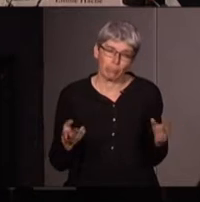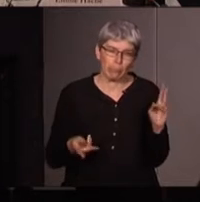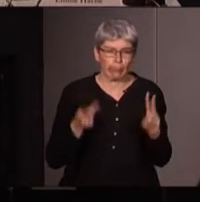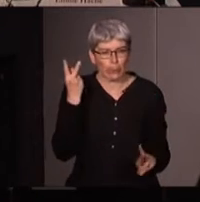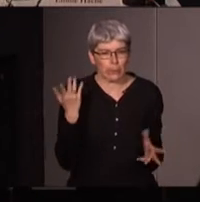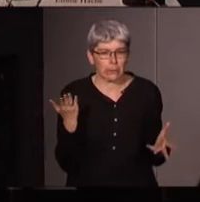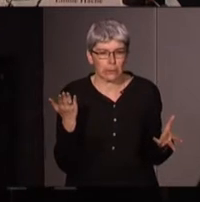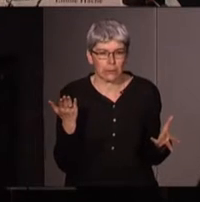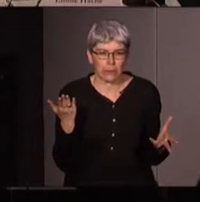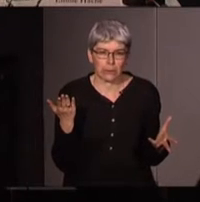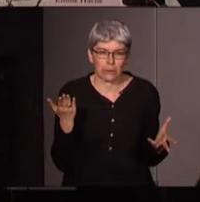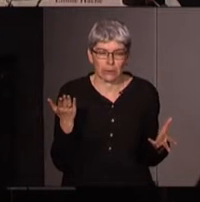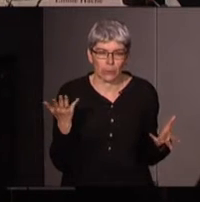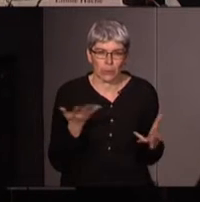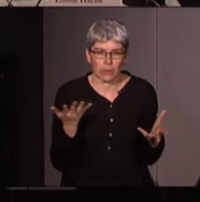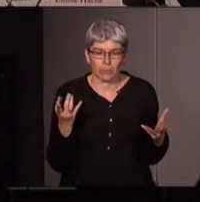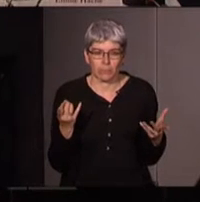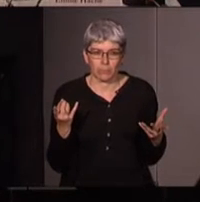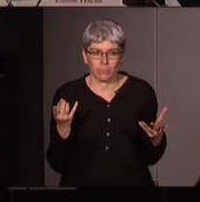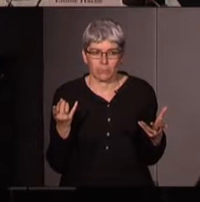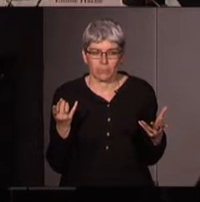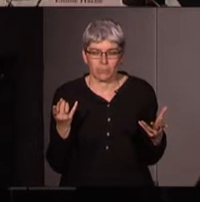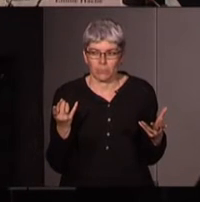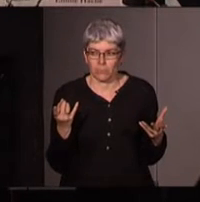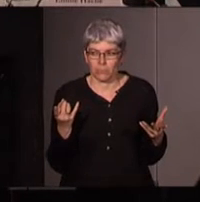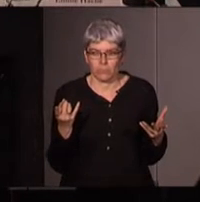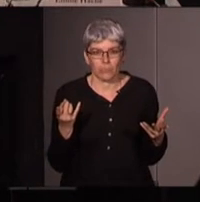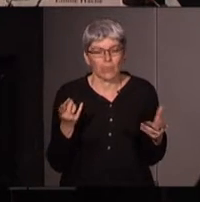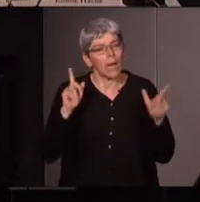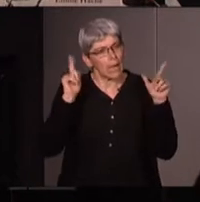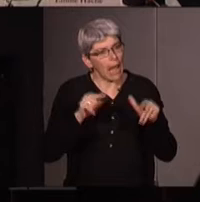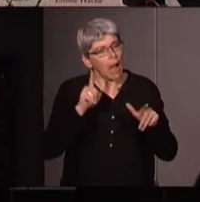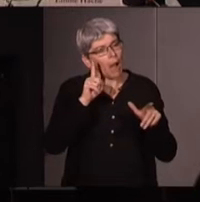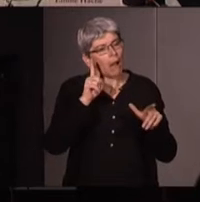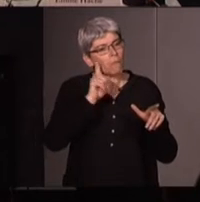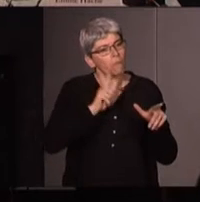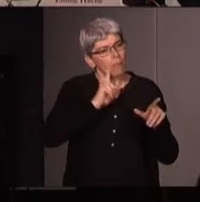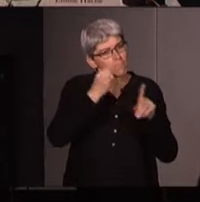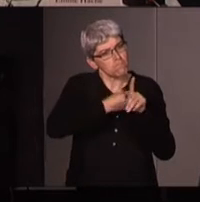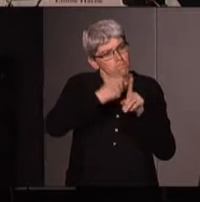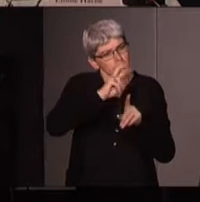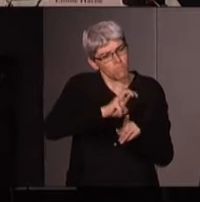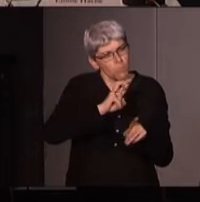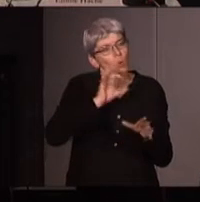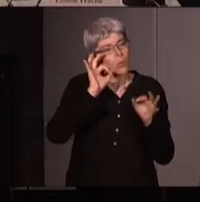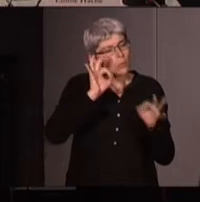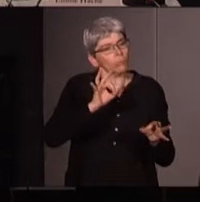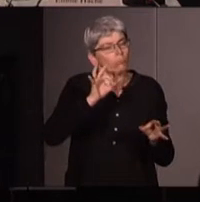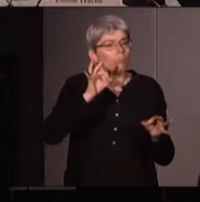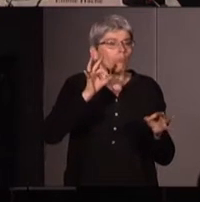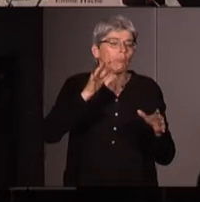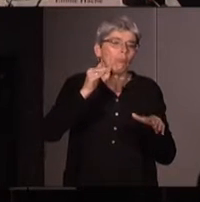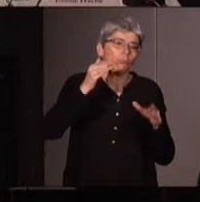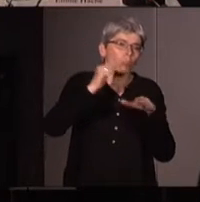l'idée que il y eu des écoféministes et qui se sont mobilisés sur des causes que ce soit